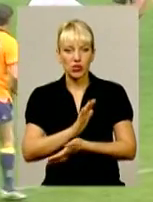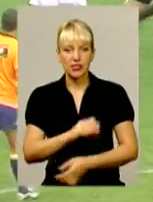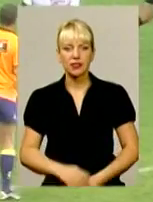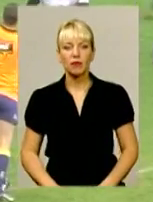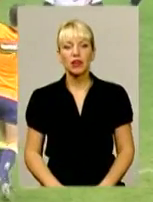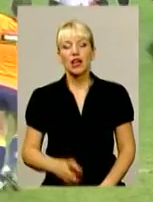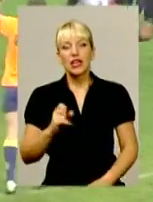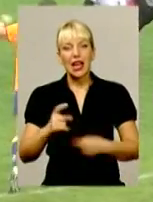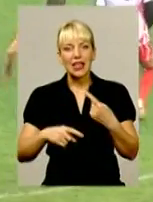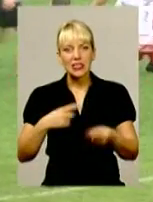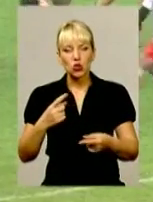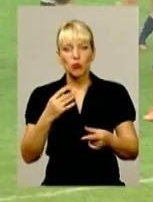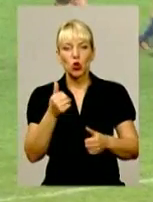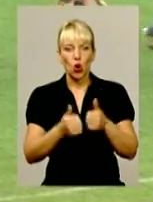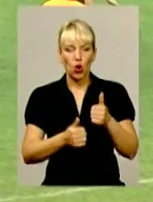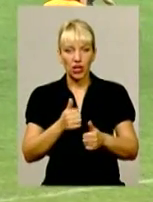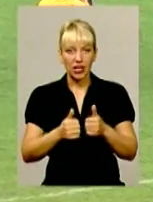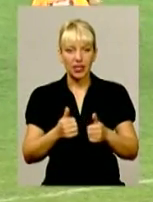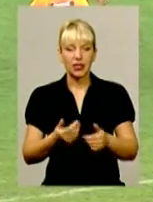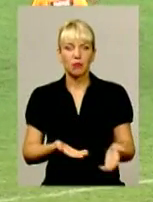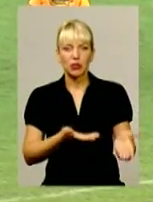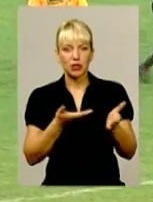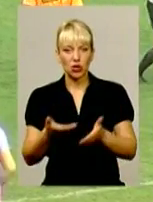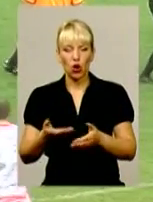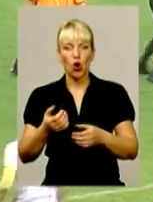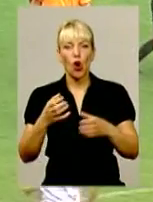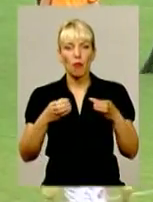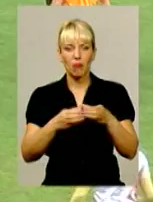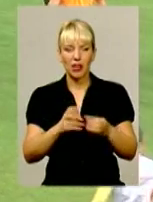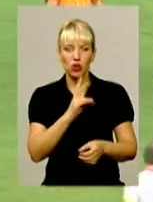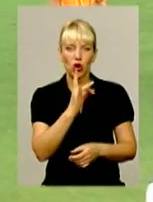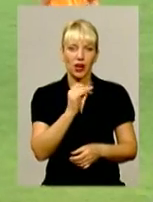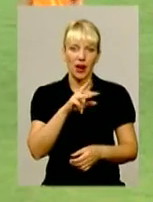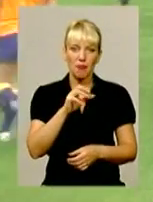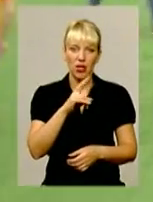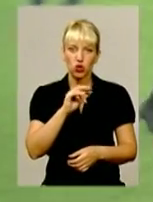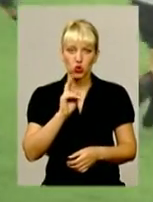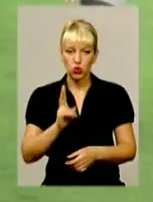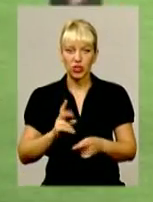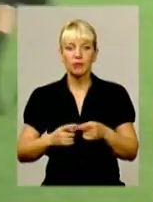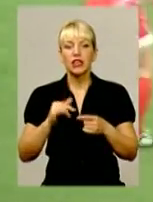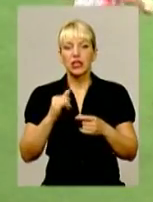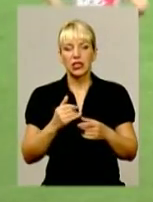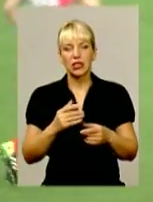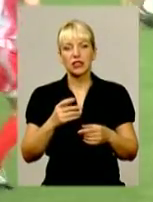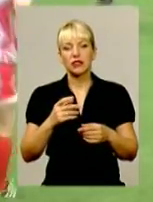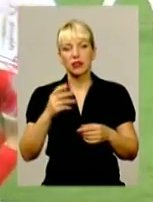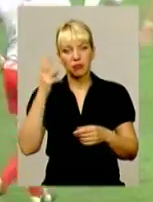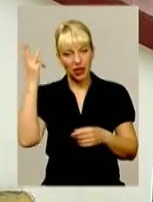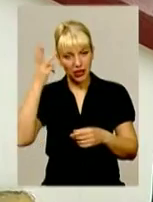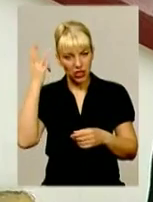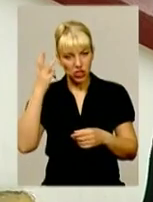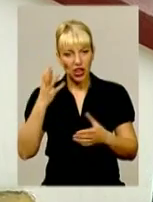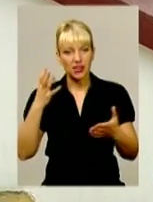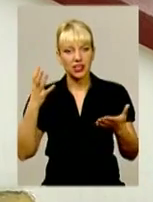Наступними до гри запрошують хмельницьку команду «Еволюшн Севенс» і команду з Кременчука «Бастіон». У цій зустрічі «Фортуна» була на боці хмельничан.